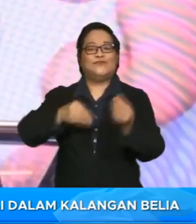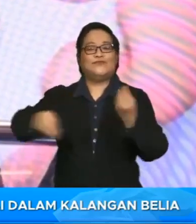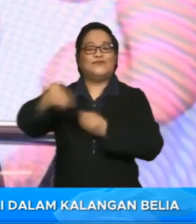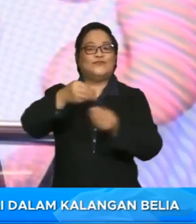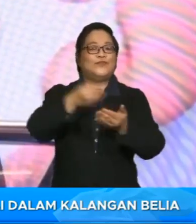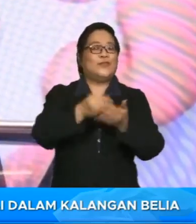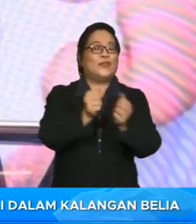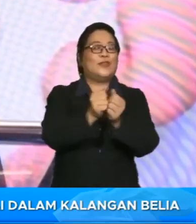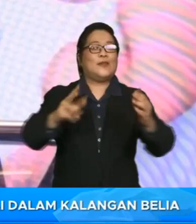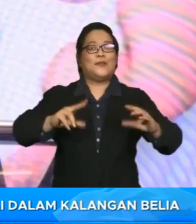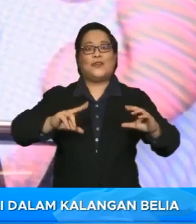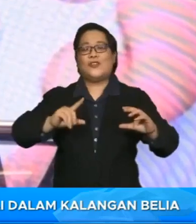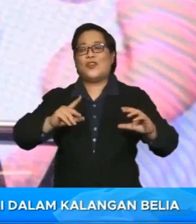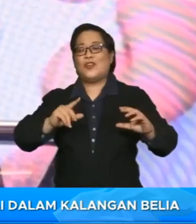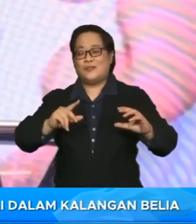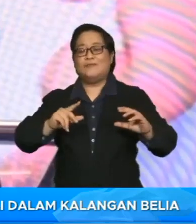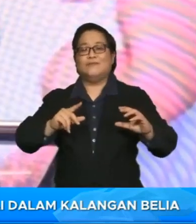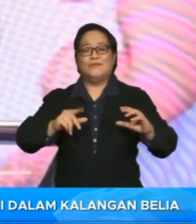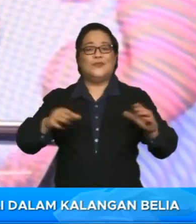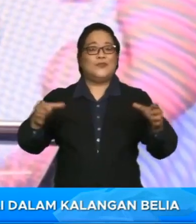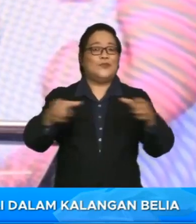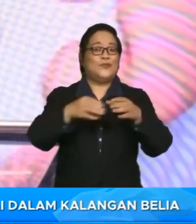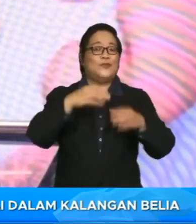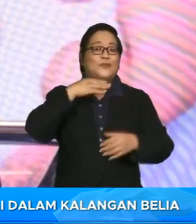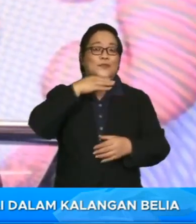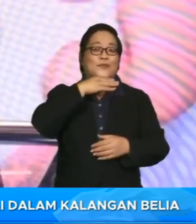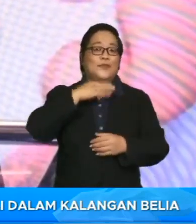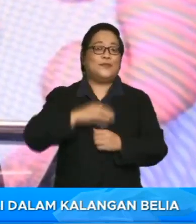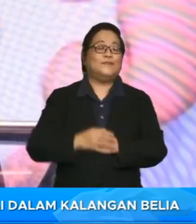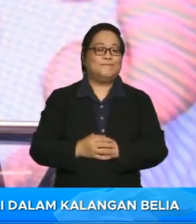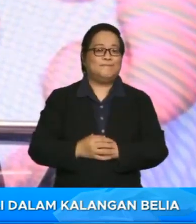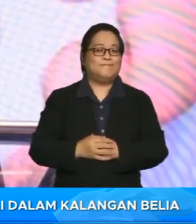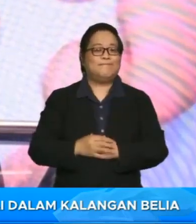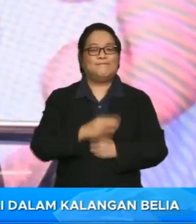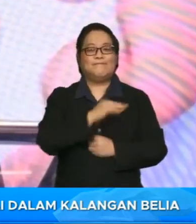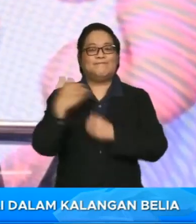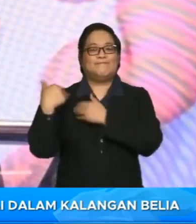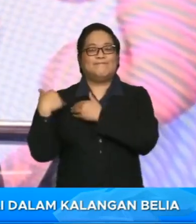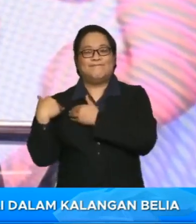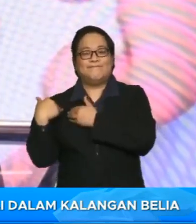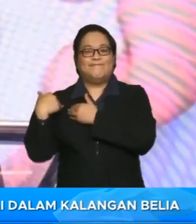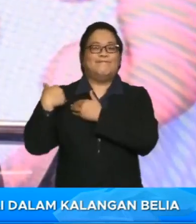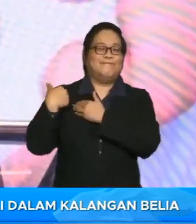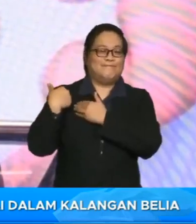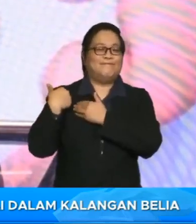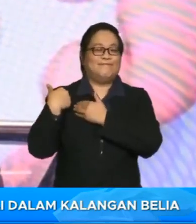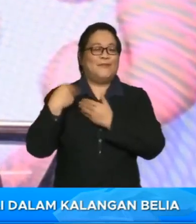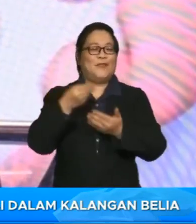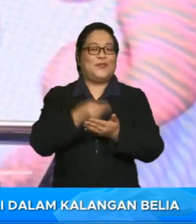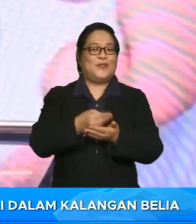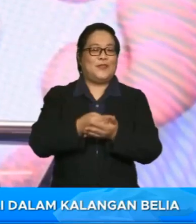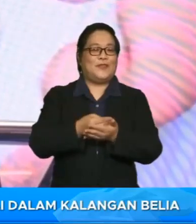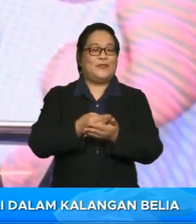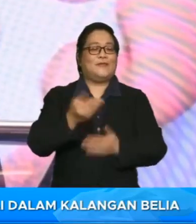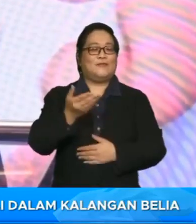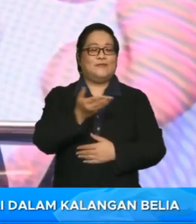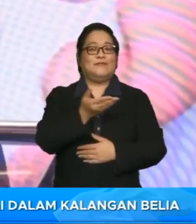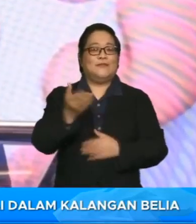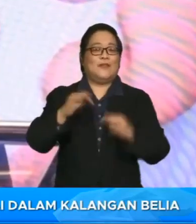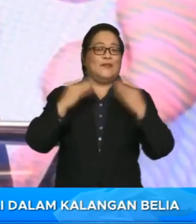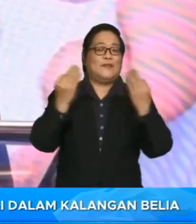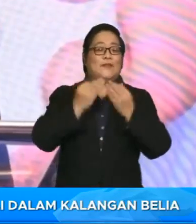tanpa tunai dalam kalangan belia di samping merengankan beban keuangan saudara-saudari